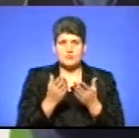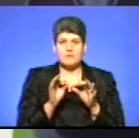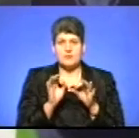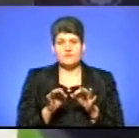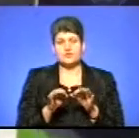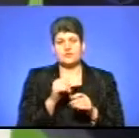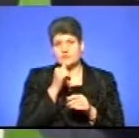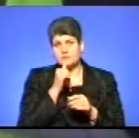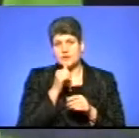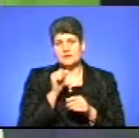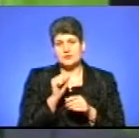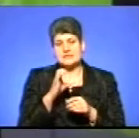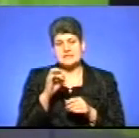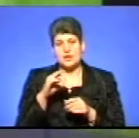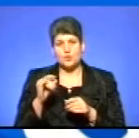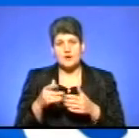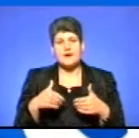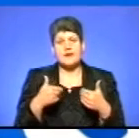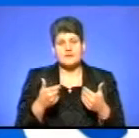швидкості трукамом, Анатолій Селюх радить.